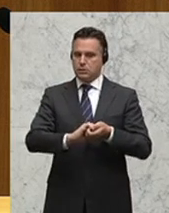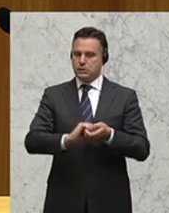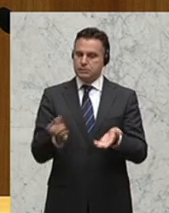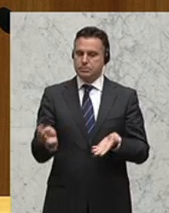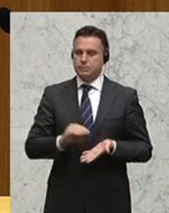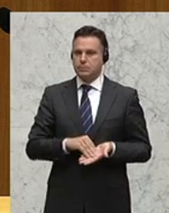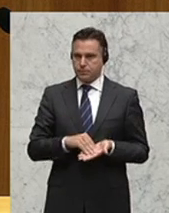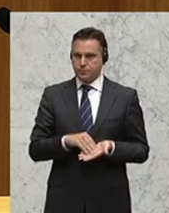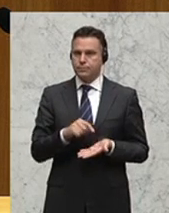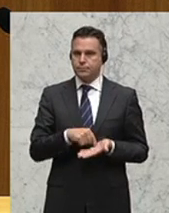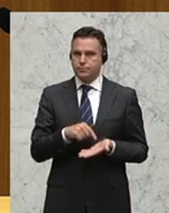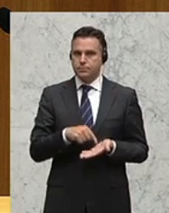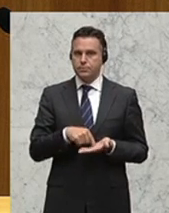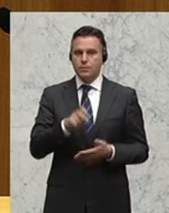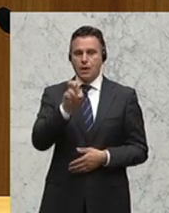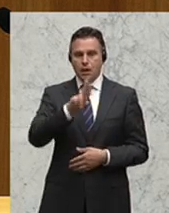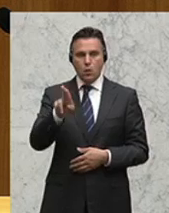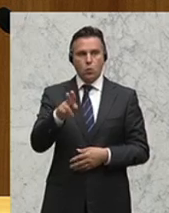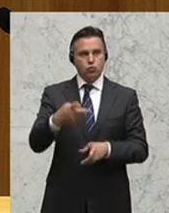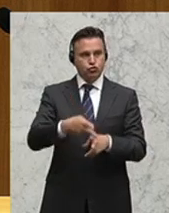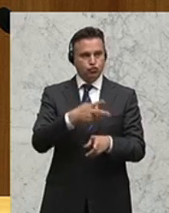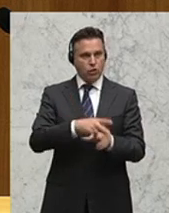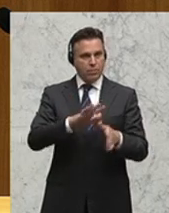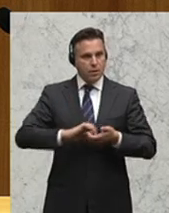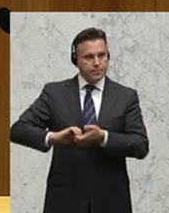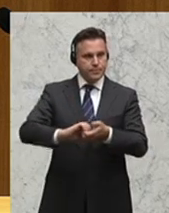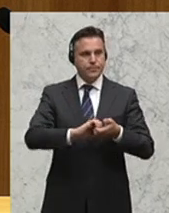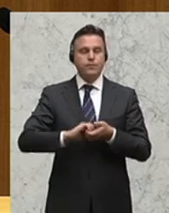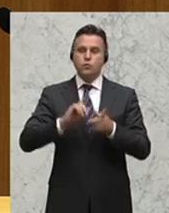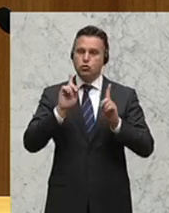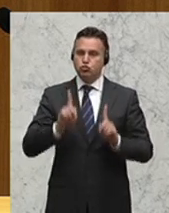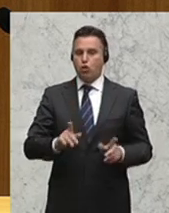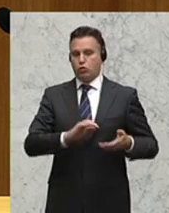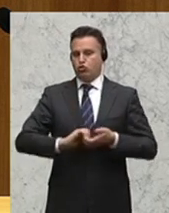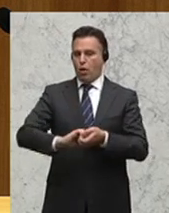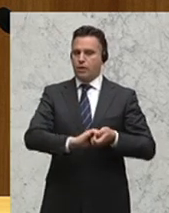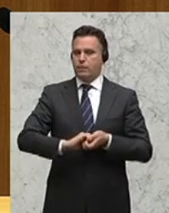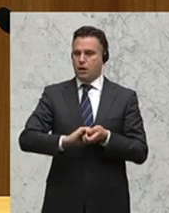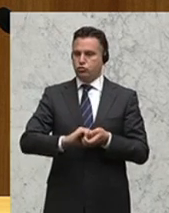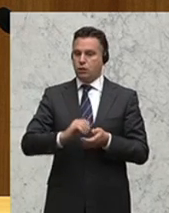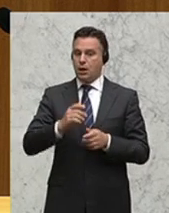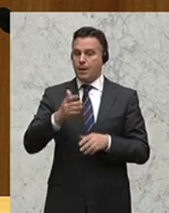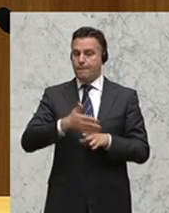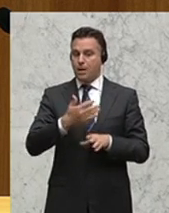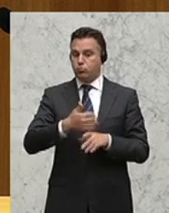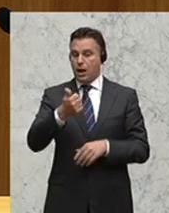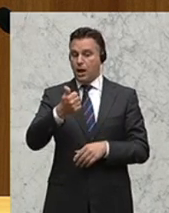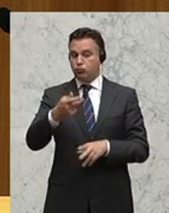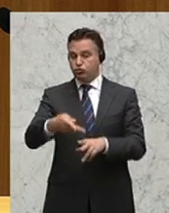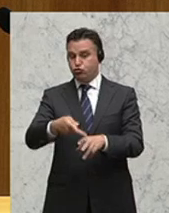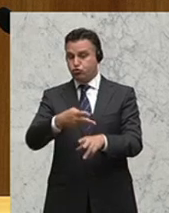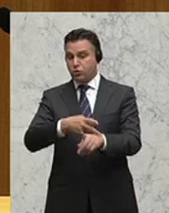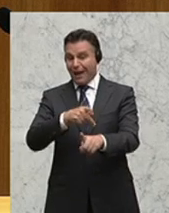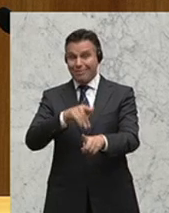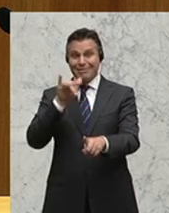Union und ihre Mitgliedstaaten gemeinsam im Geiste der Solidarität handeln, wenn ein Mitgliedstaat von einem